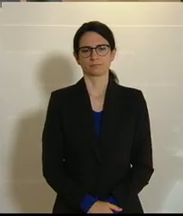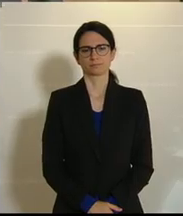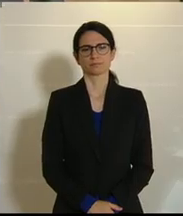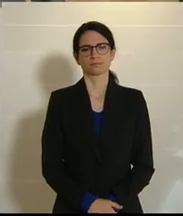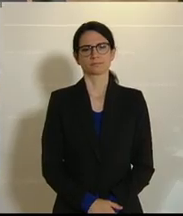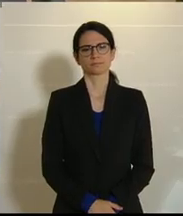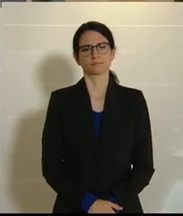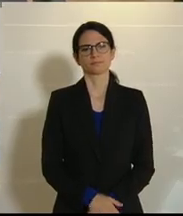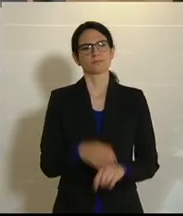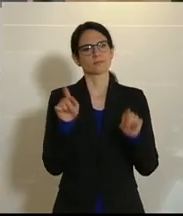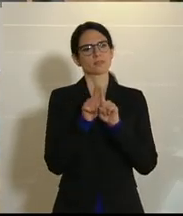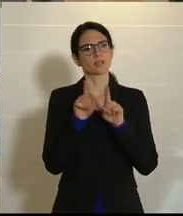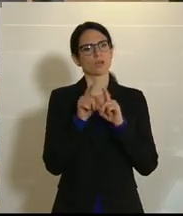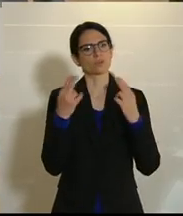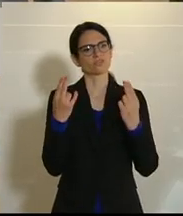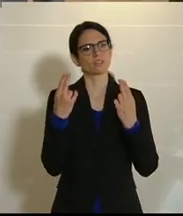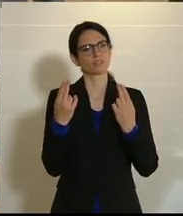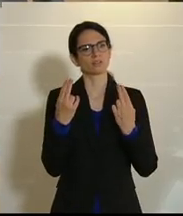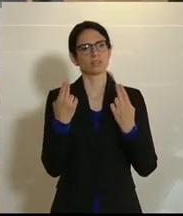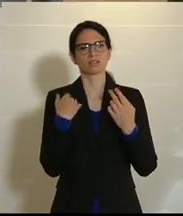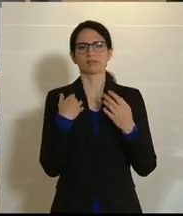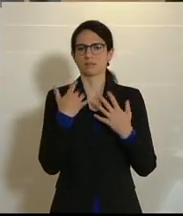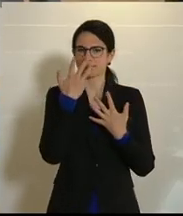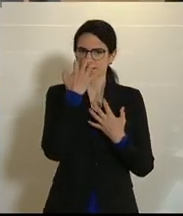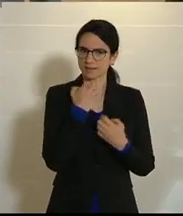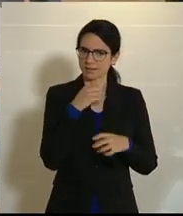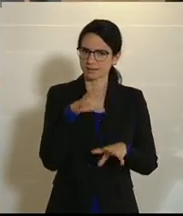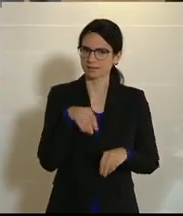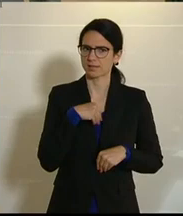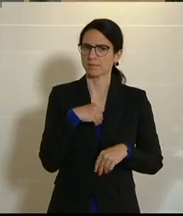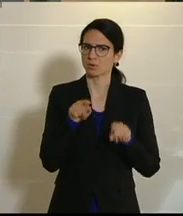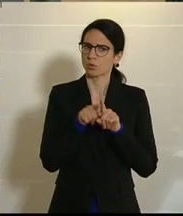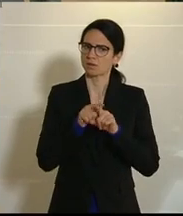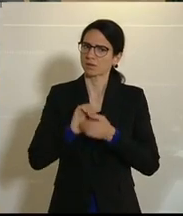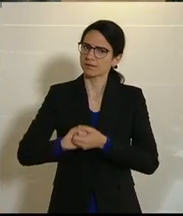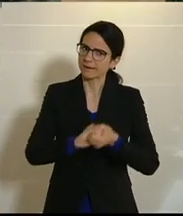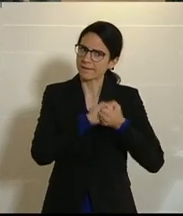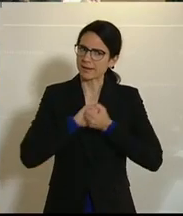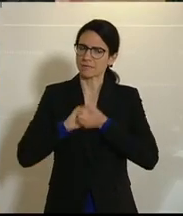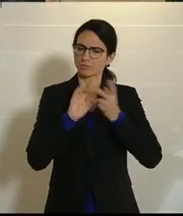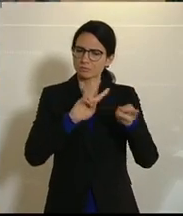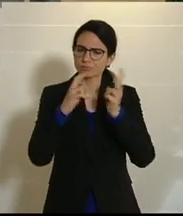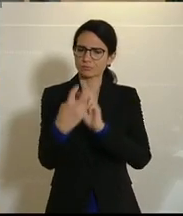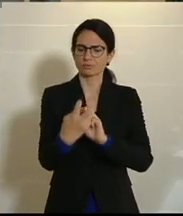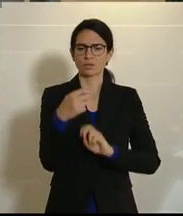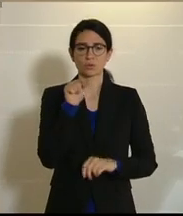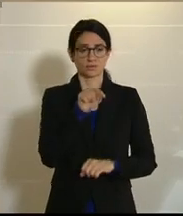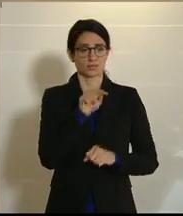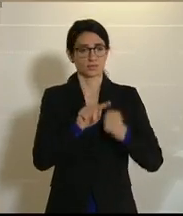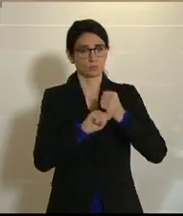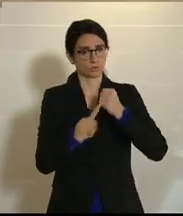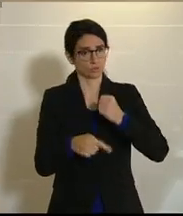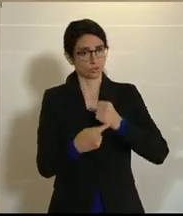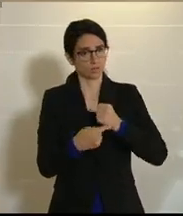Und da ist es, glaube ich, schon auch wichtig, dass wir das dann auch ernst nehmen und gemeinsam umsetzen. Und in diesem Budget ist unter anderem auch